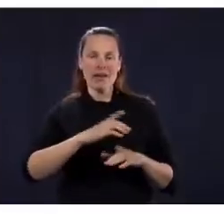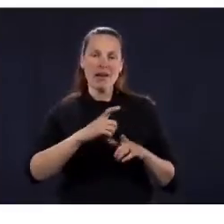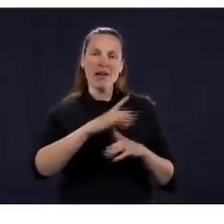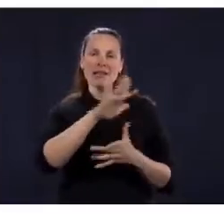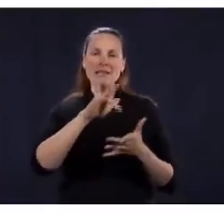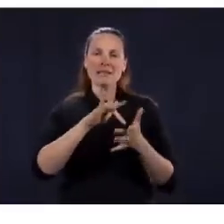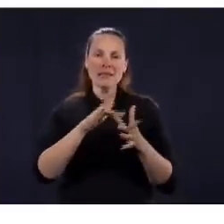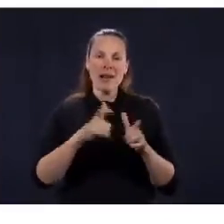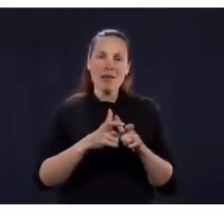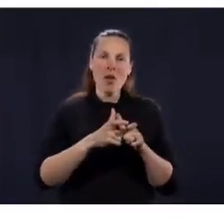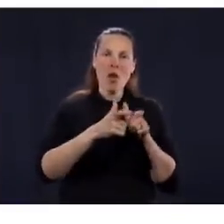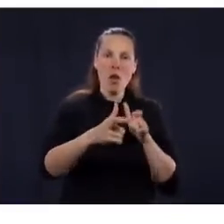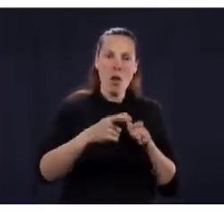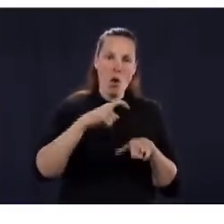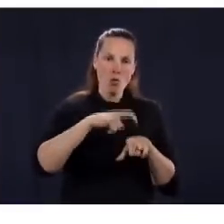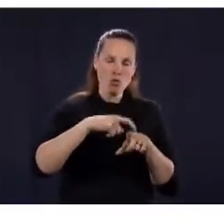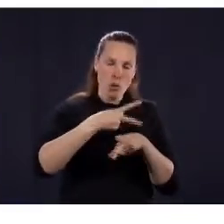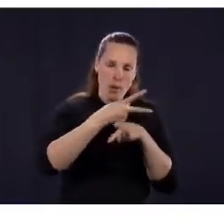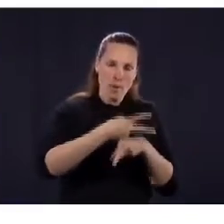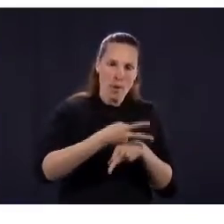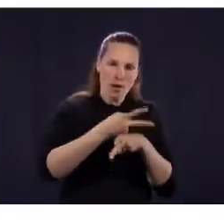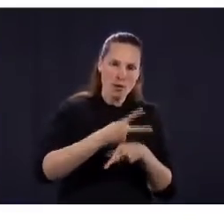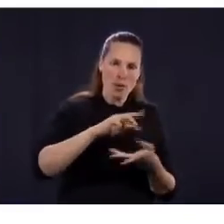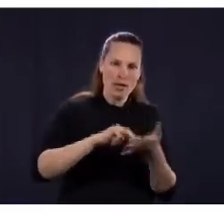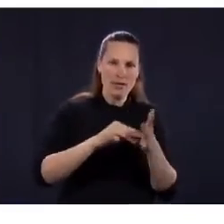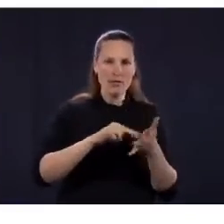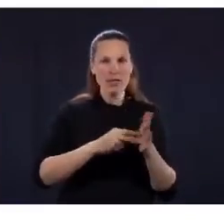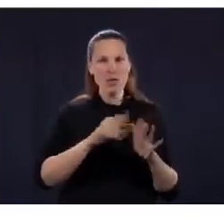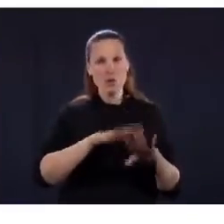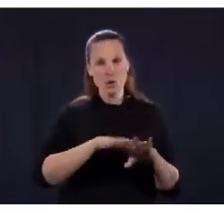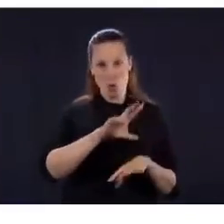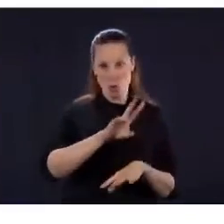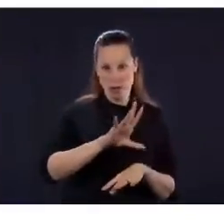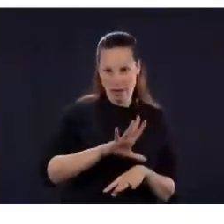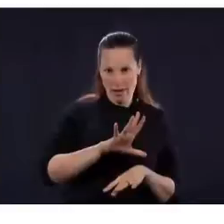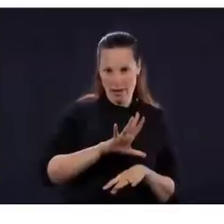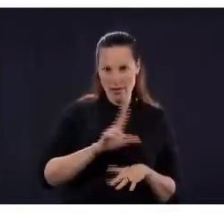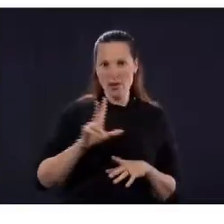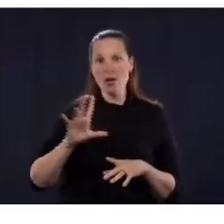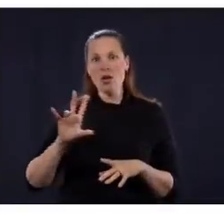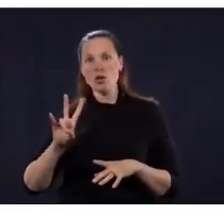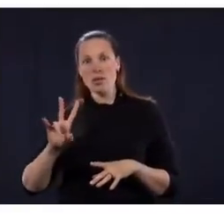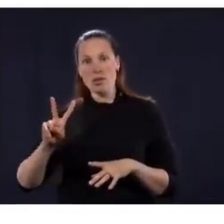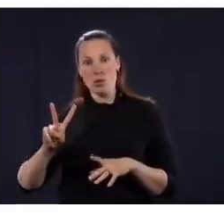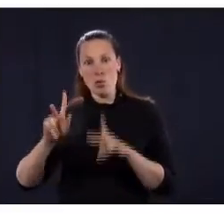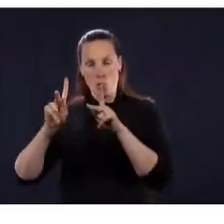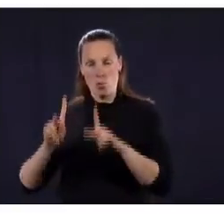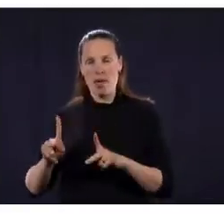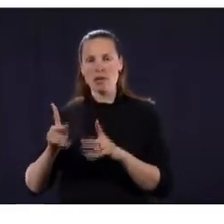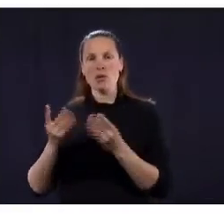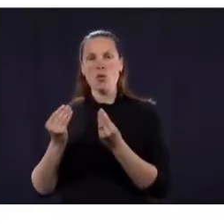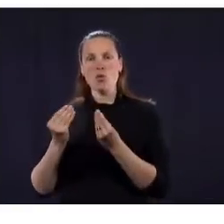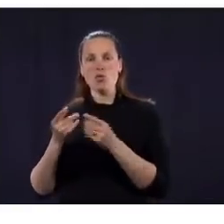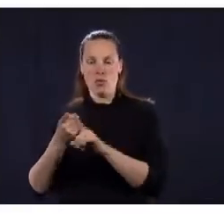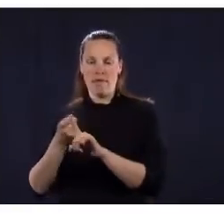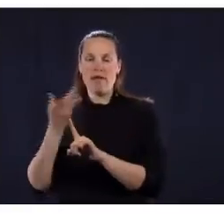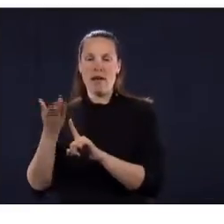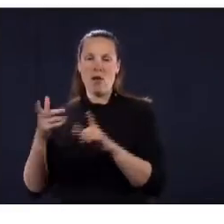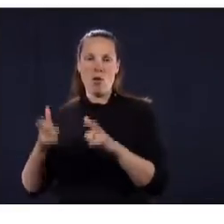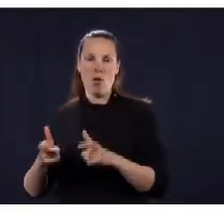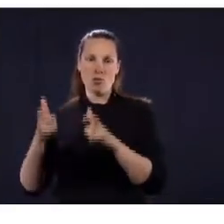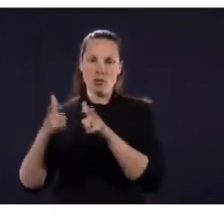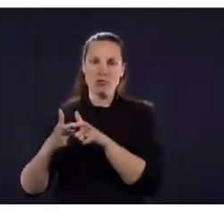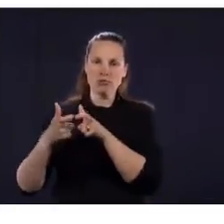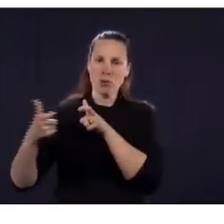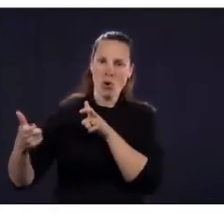comblé la plupart des postes qui sont disponibles. Donc, il n a pas de